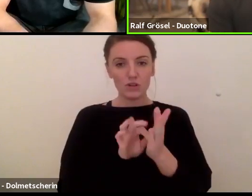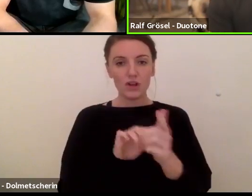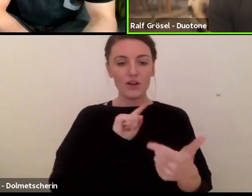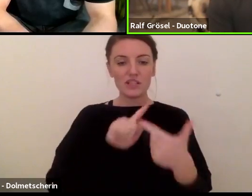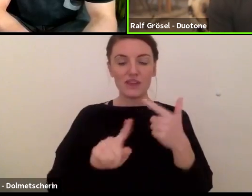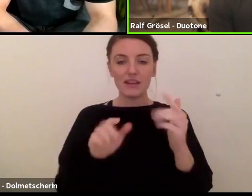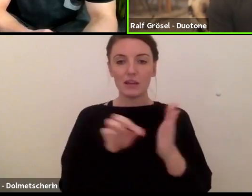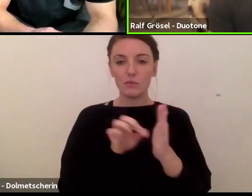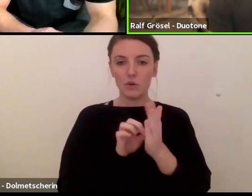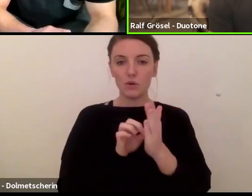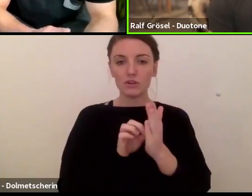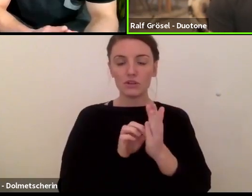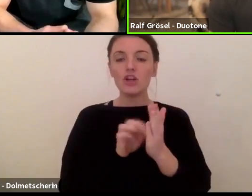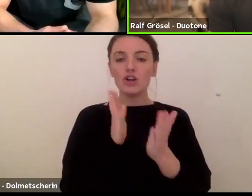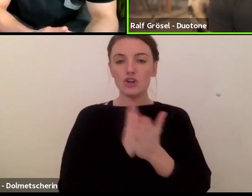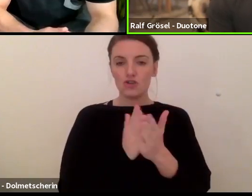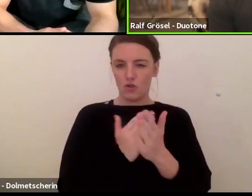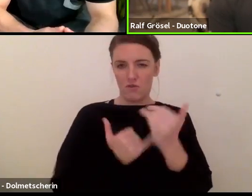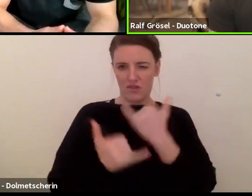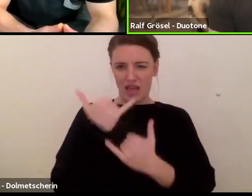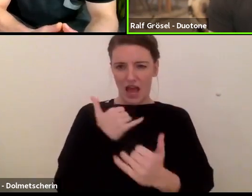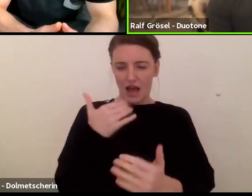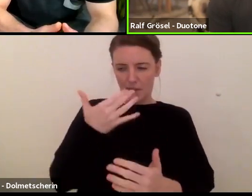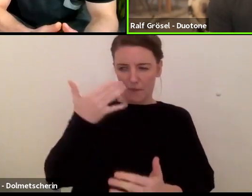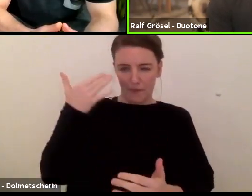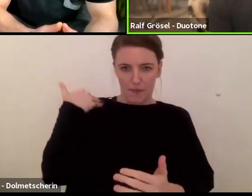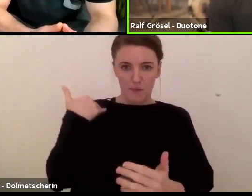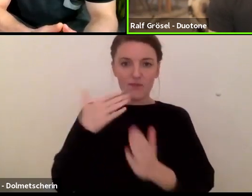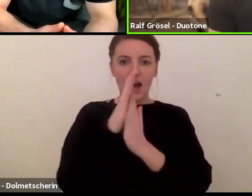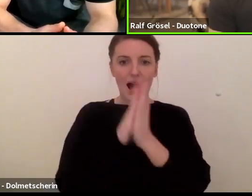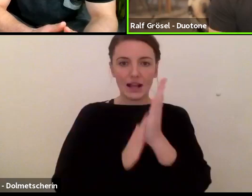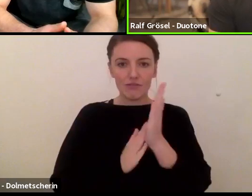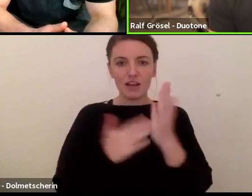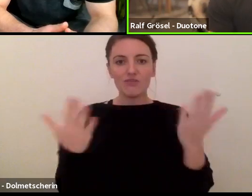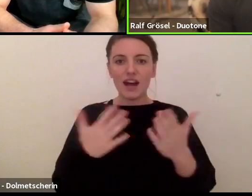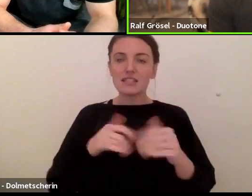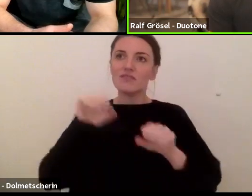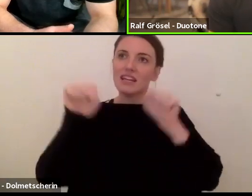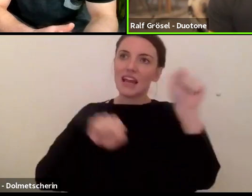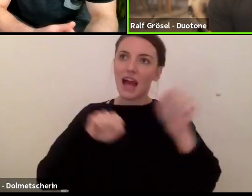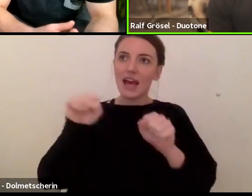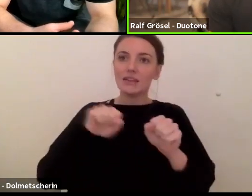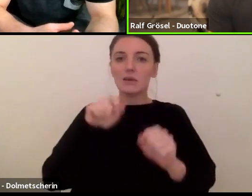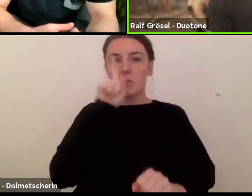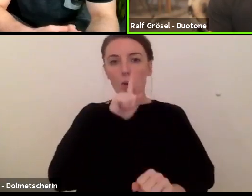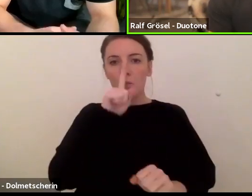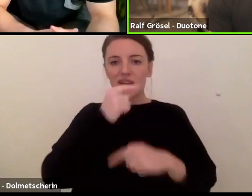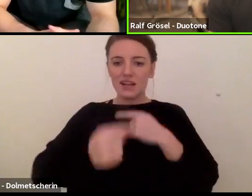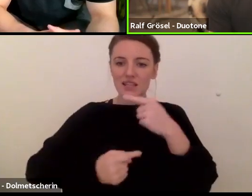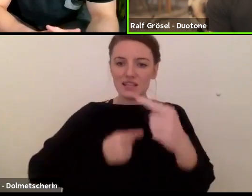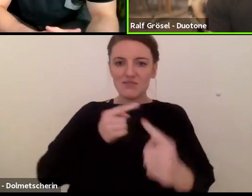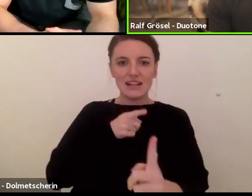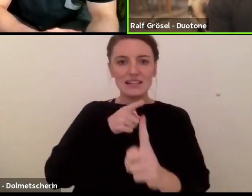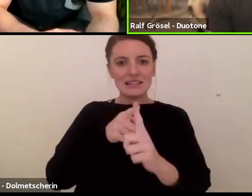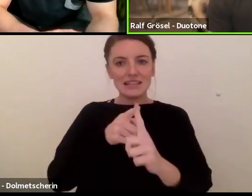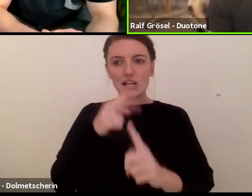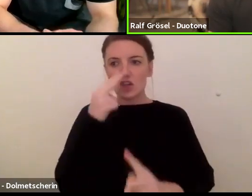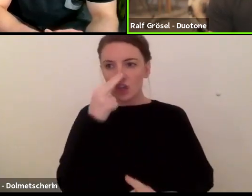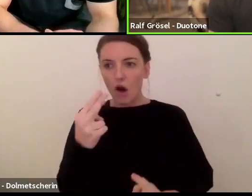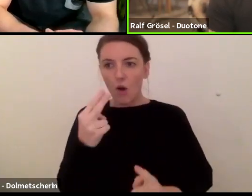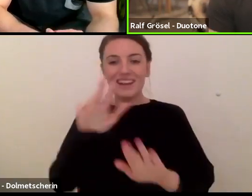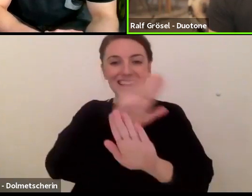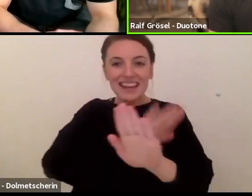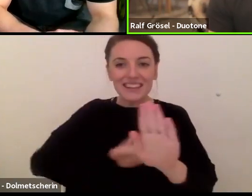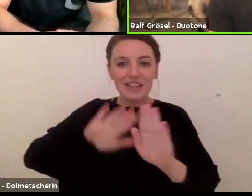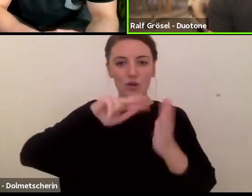angefangen haben, Kites zu entwickeln als Concept-Kites. Wir haben immer gesagt, okay, wir möchten mal technisch herausfinden,